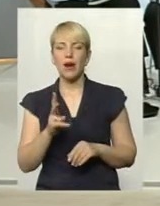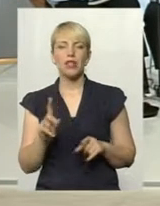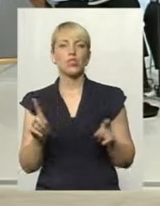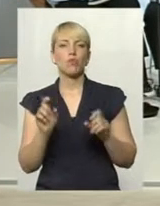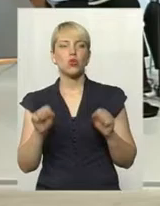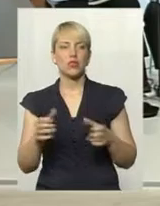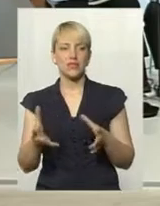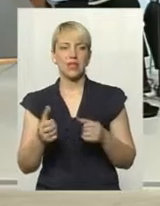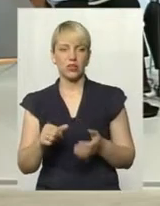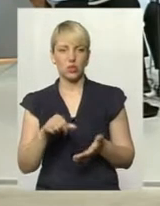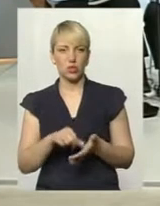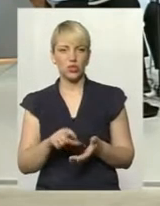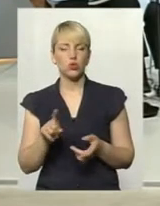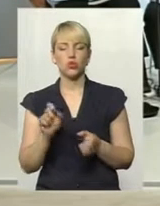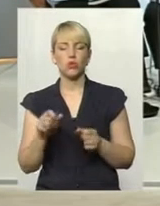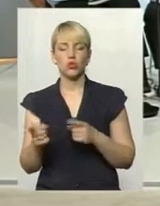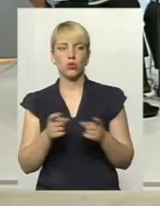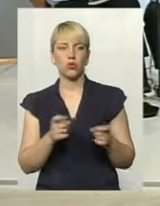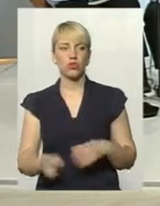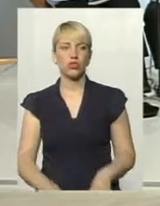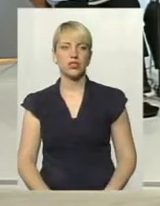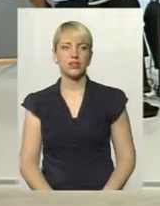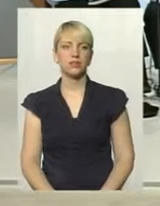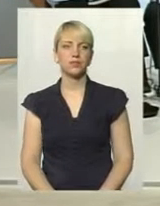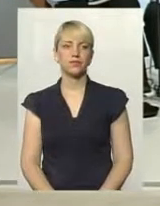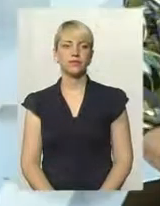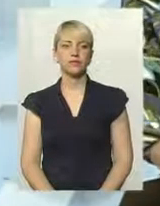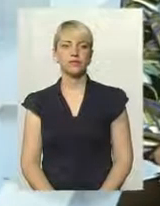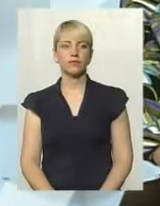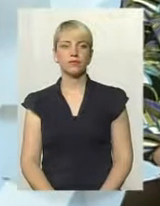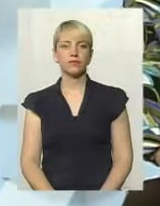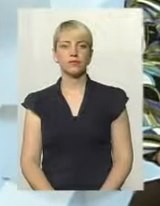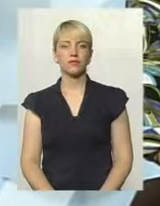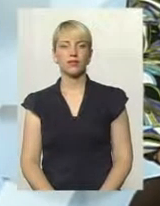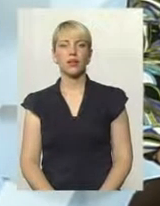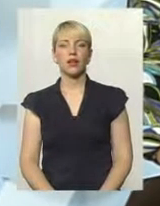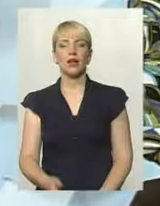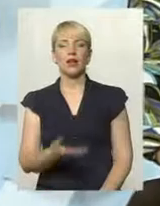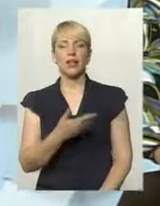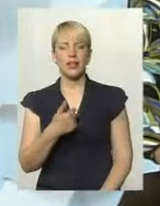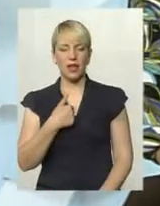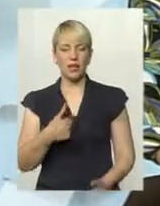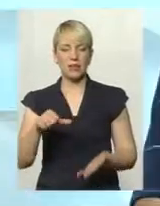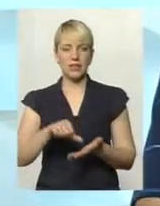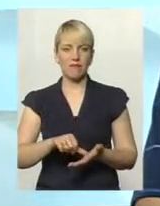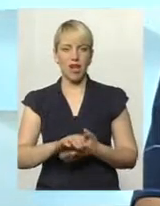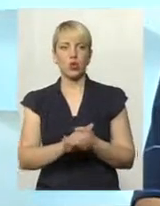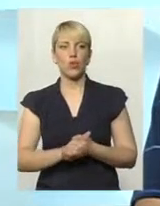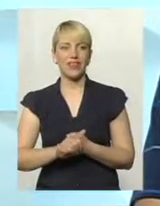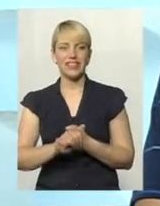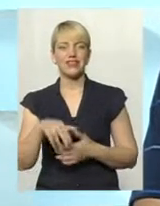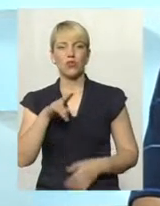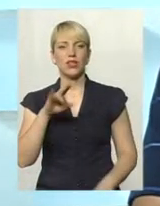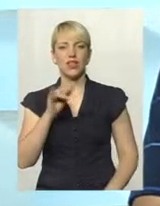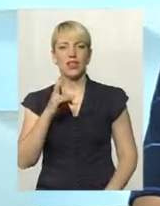чому можна взяти участь? До чого долучитися? Давайте, я відповідаю. Ви власне. Ну, я представляю товаристу «Динамо». Всі тут